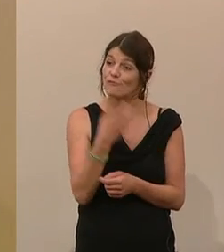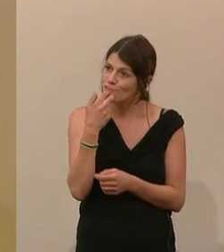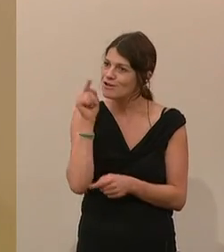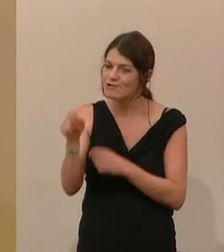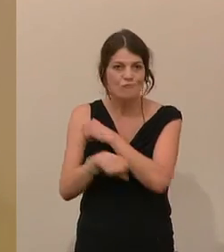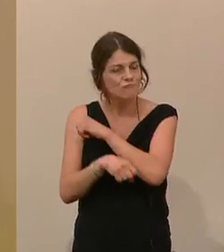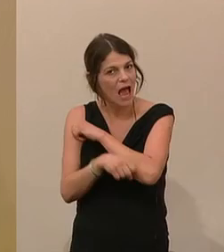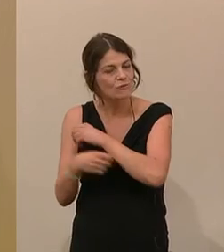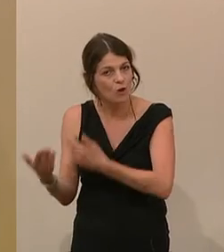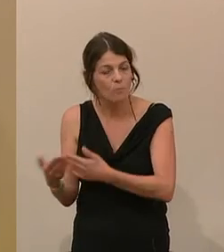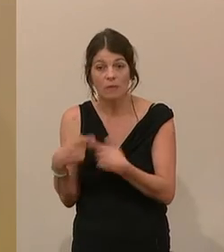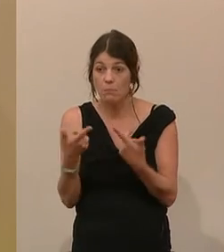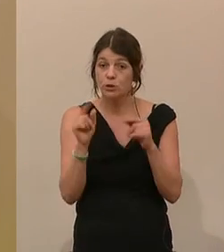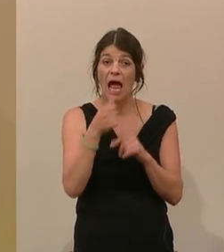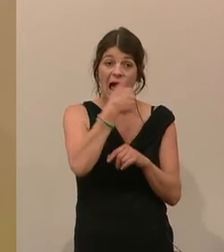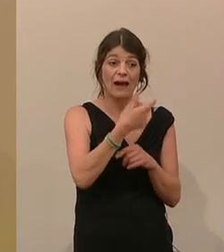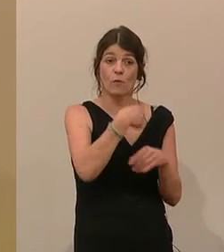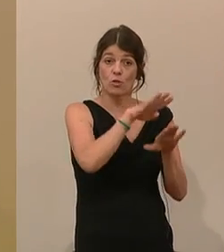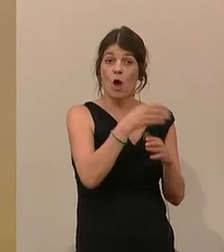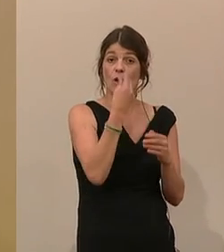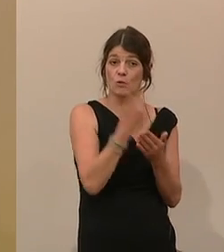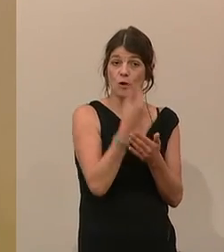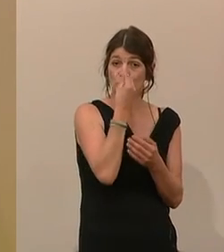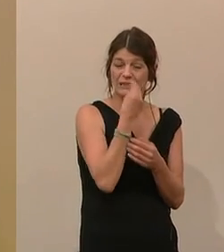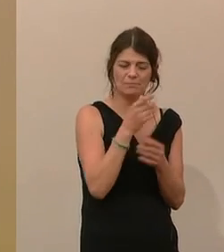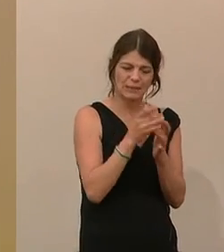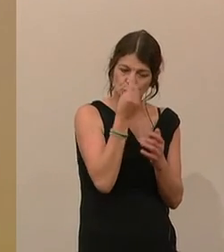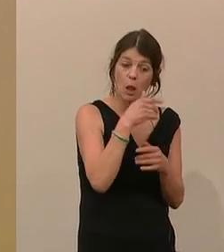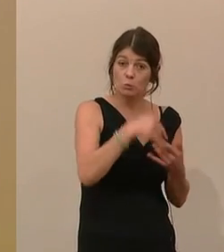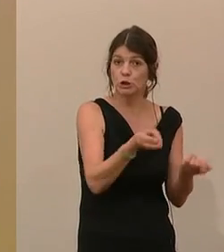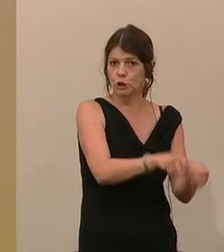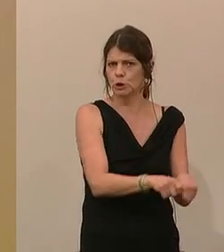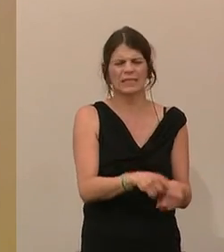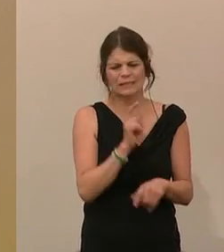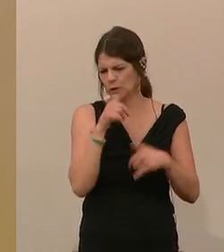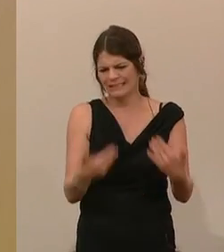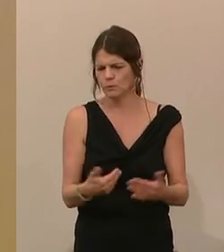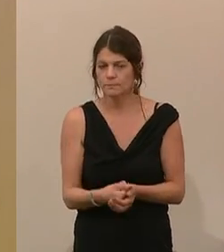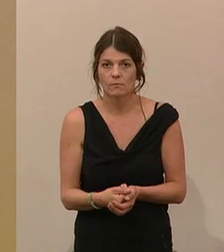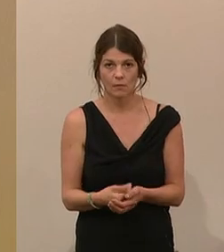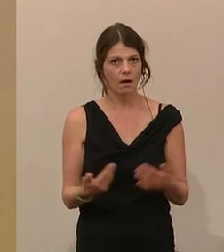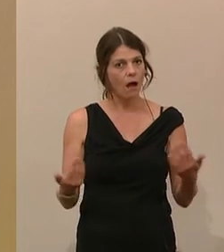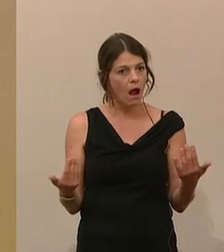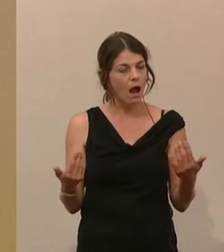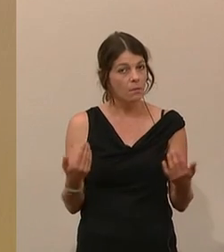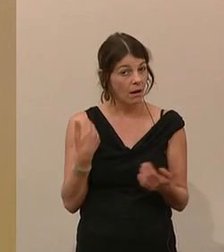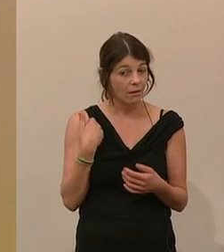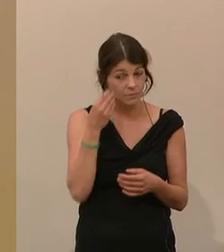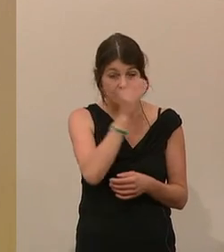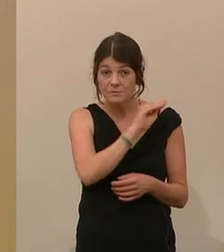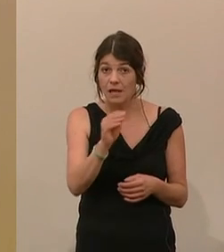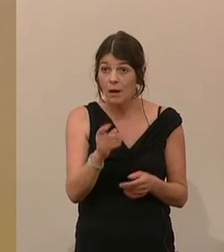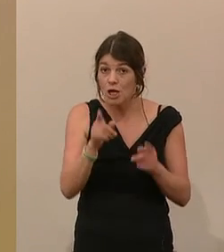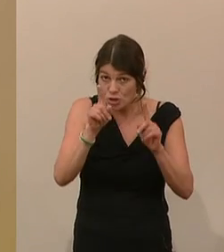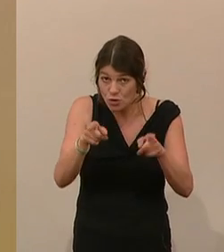zukommen würde, eine der neuen Mittelschulen geschlossen werden könnte. Das kann es nicht geben. Und ich sage Ihnen, das